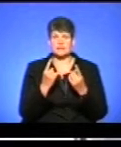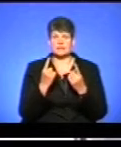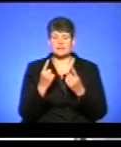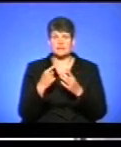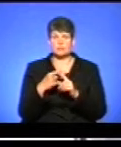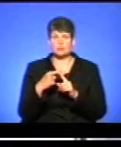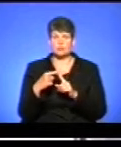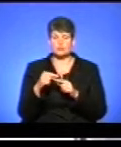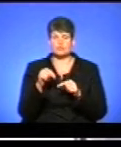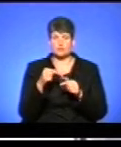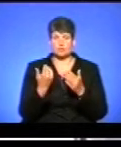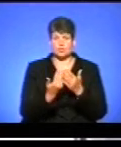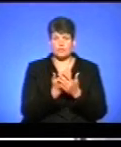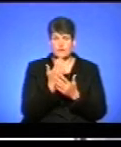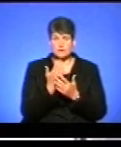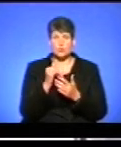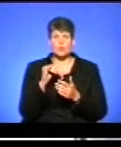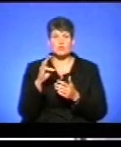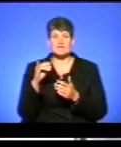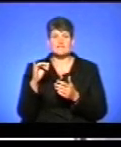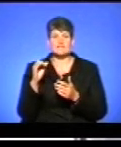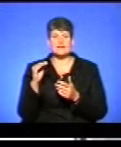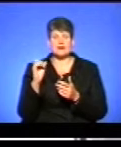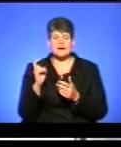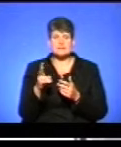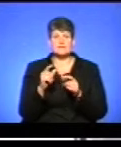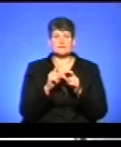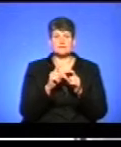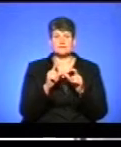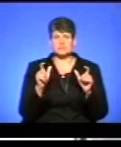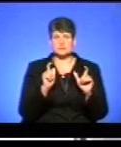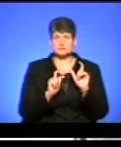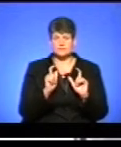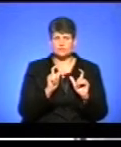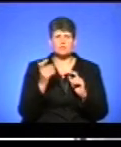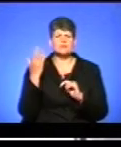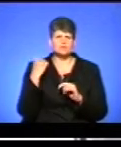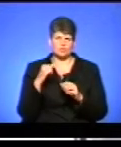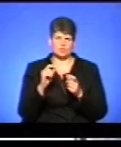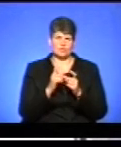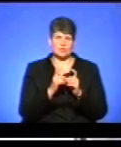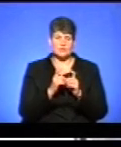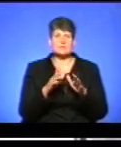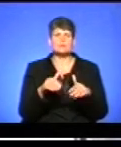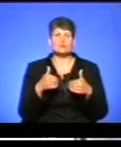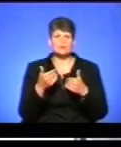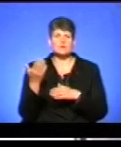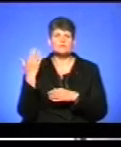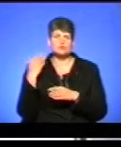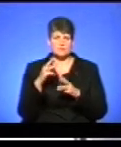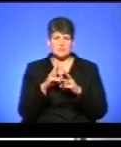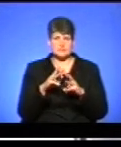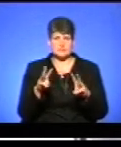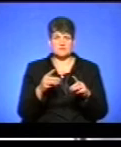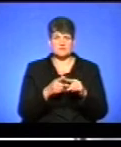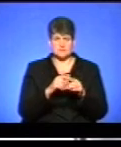плюс в цьому нововведенні. Моніфікація, ми вже заклади вищої освіти давно за це боролися, і завжди пропонували в міністерству таке